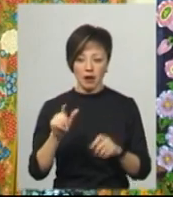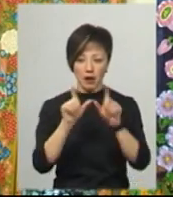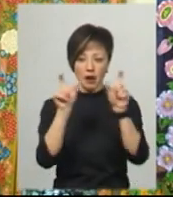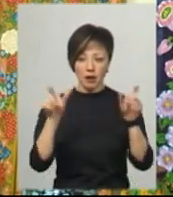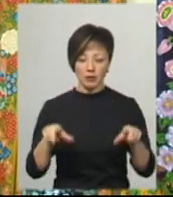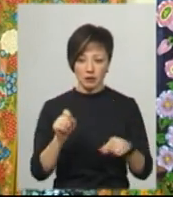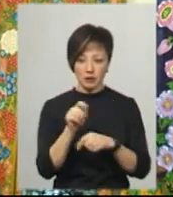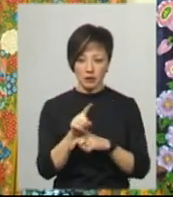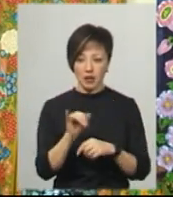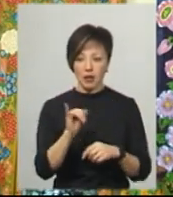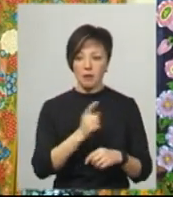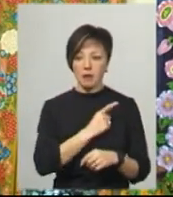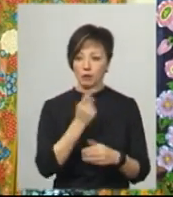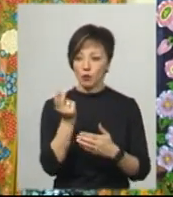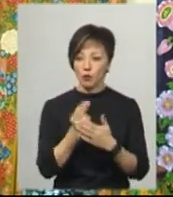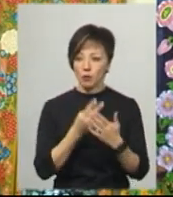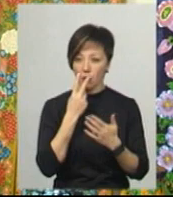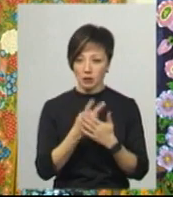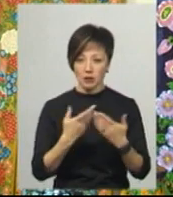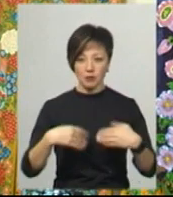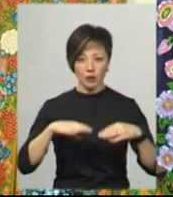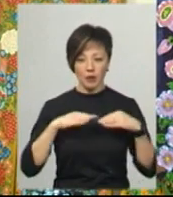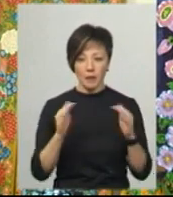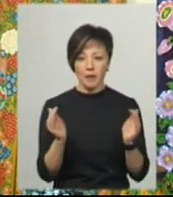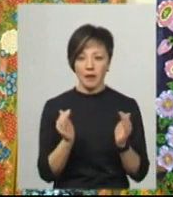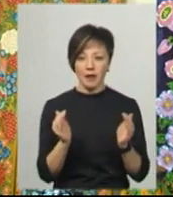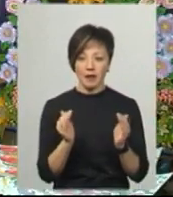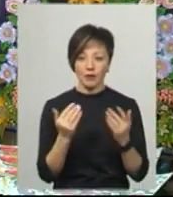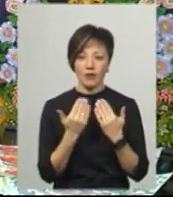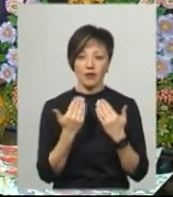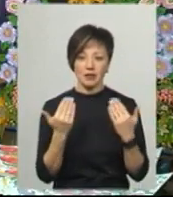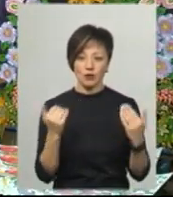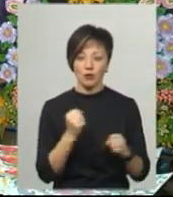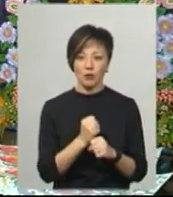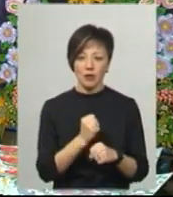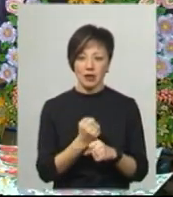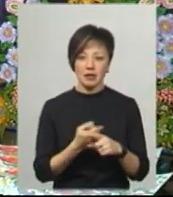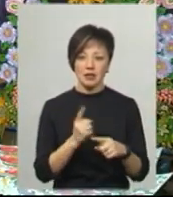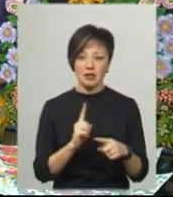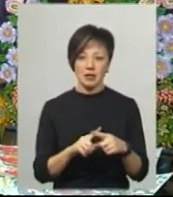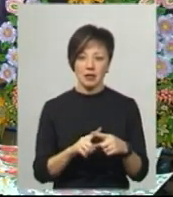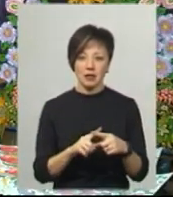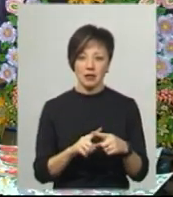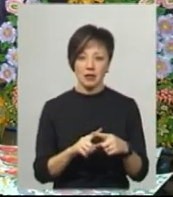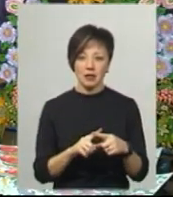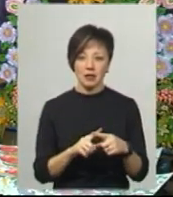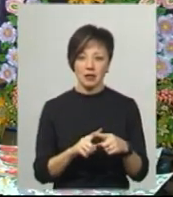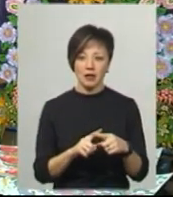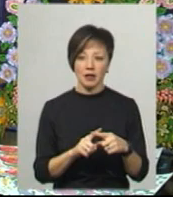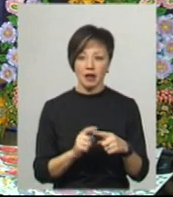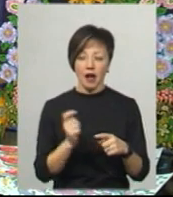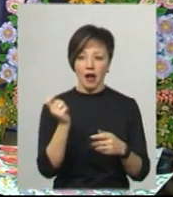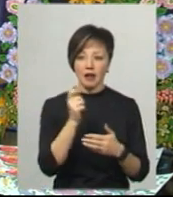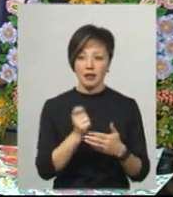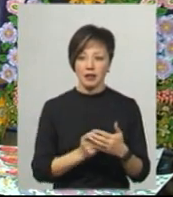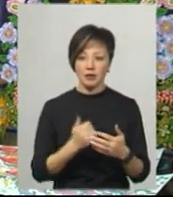майстер, художник побачив і запропонував маленьку невеличку виставку. Зробила ці картини, і ще в мене